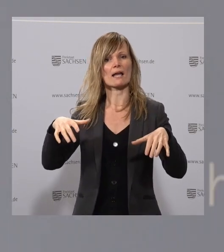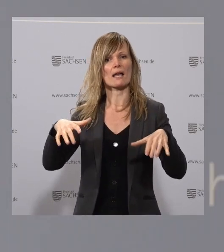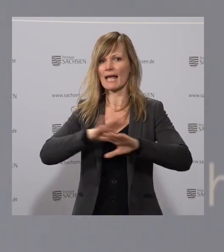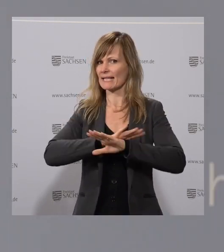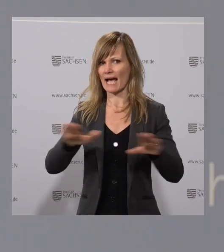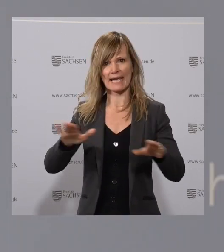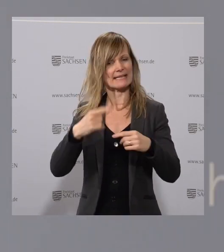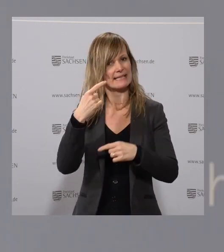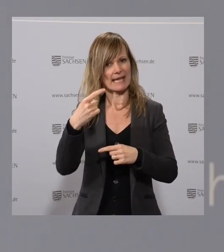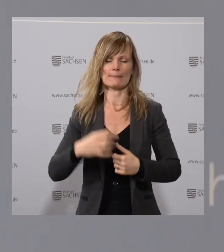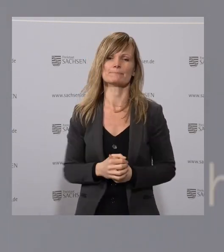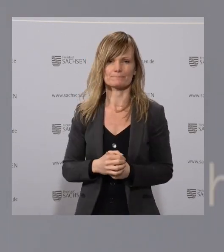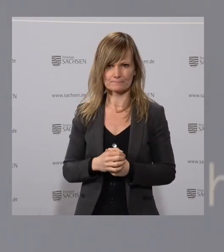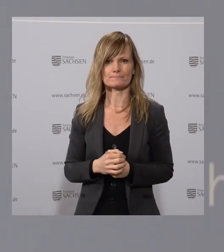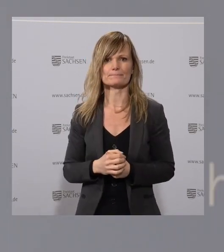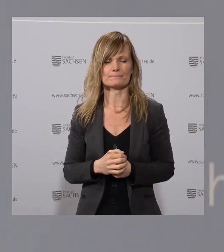Kein Geh mehr.